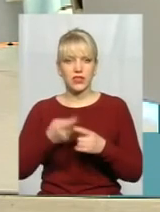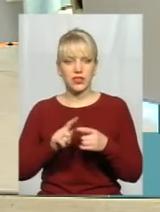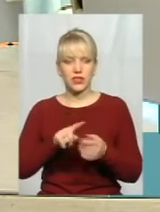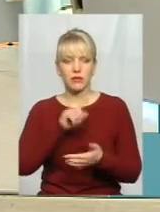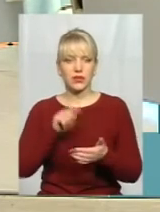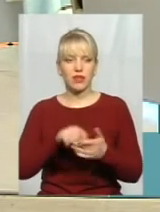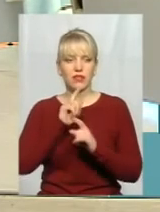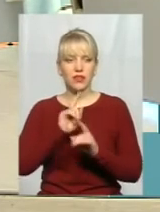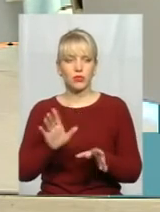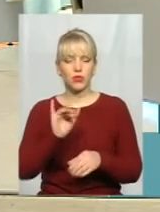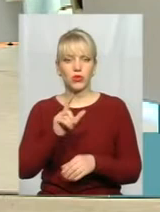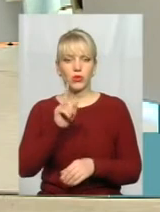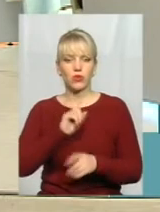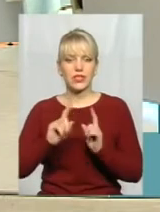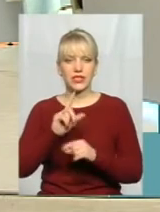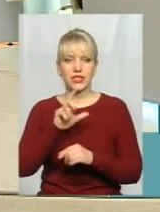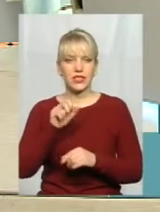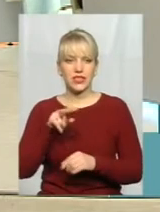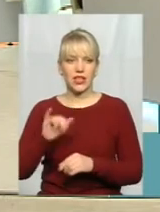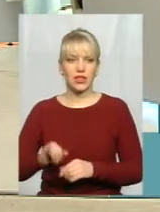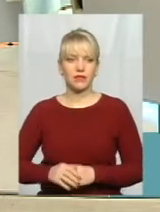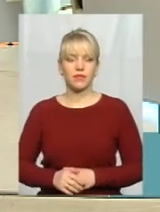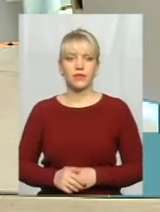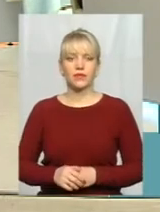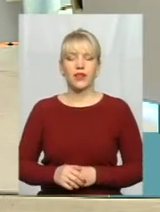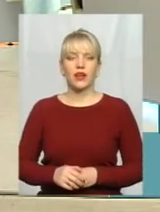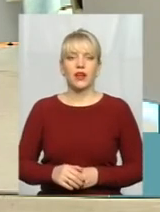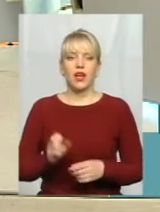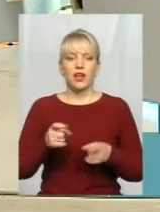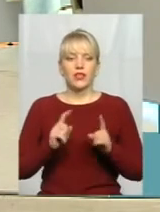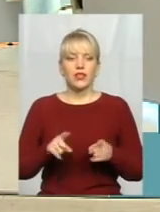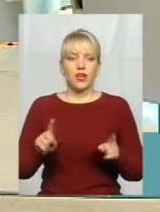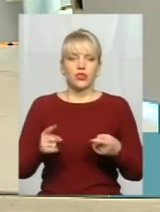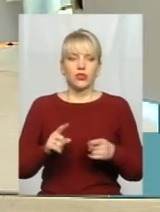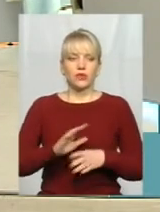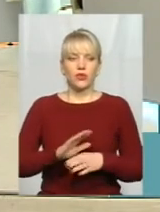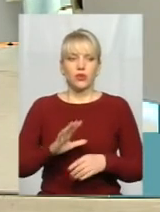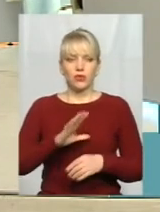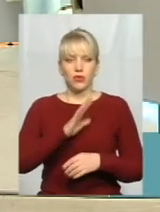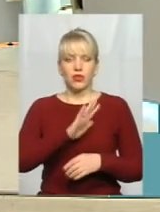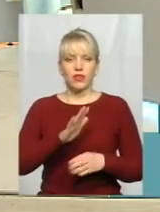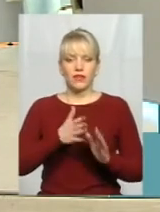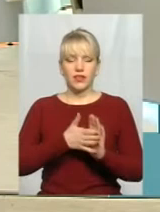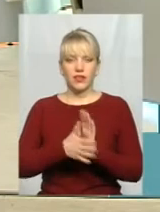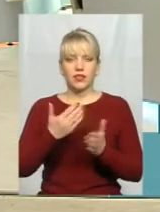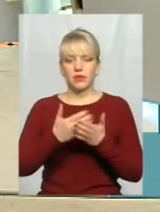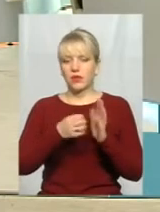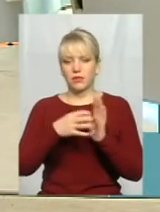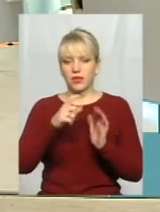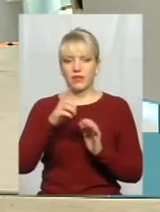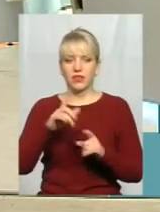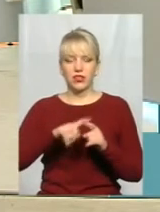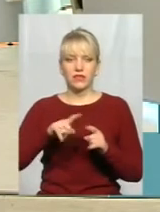не буде в сихійній залі, щоб ми все розуміли, про що йдеться. Пане Андрій, а дійсно, чому ж було не витратити 15 хвилин